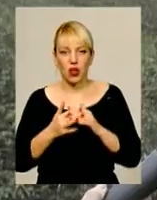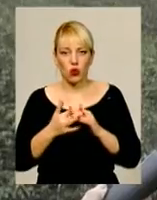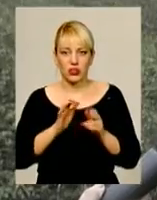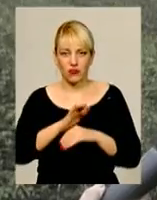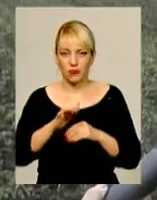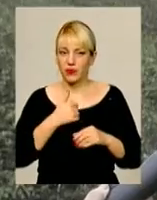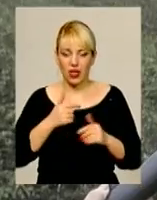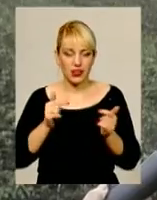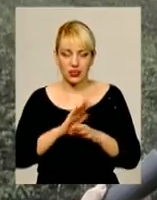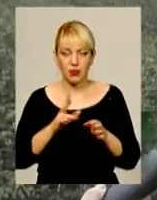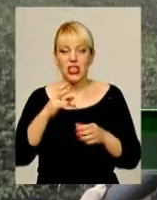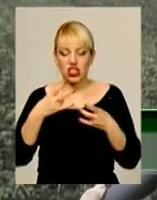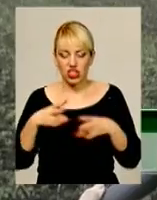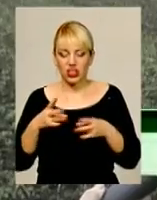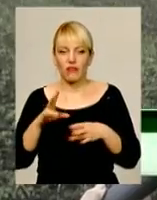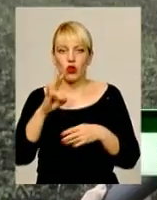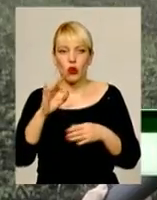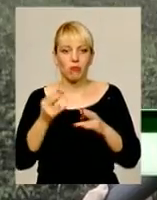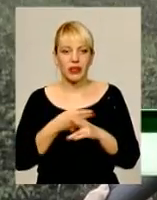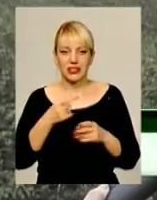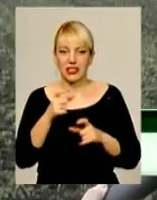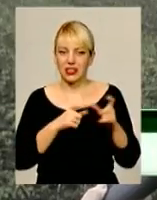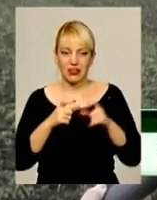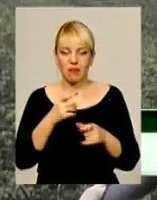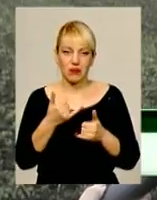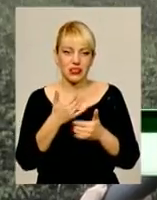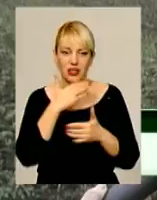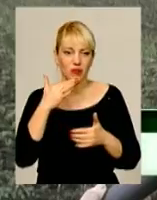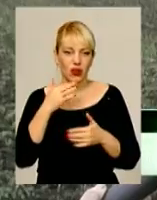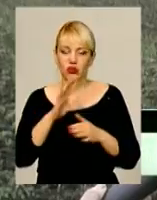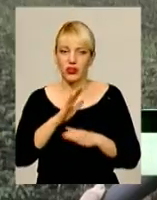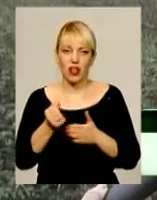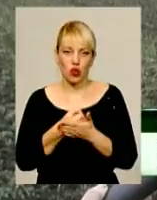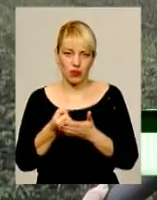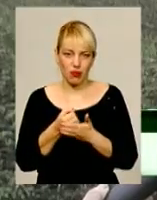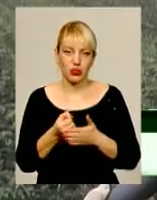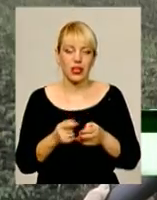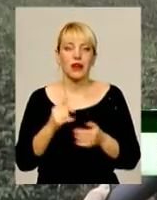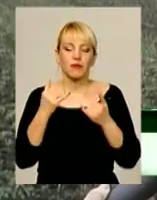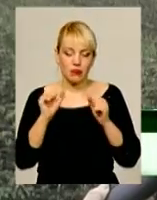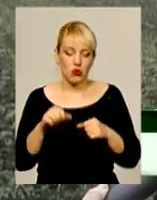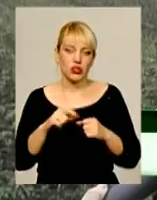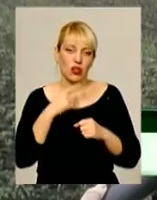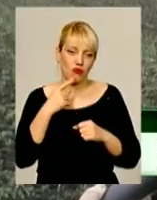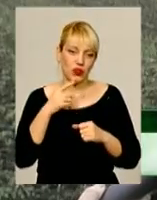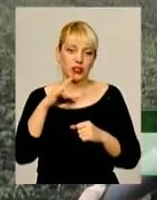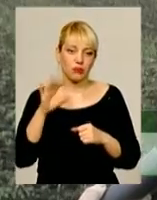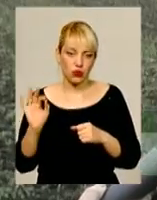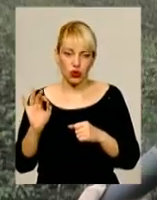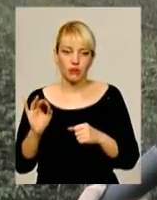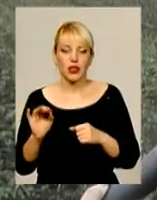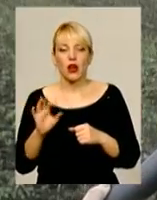заперечую шкідливо, але без хімії ми багато зараз не доб'ємося теж. Можна, так би мовити, говорити про